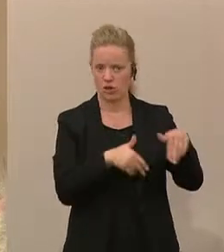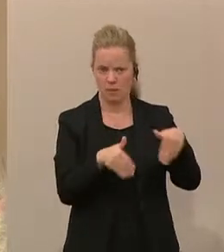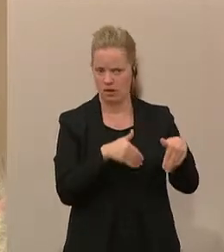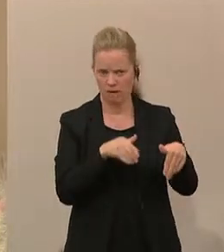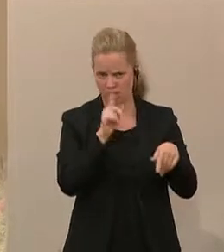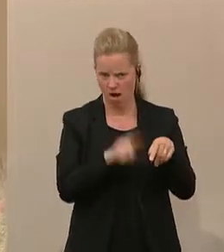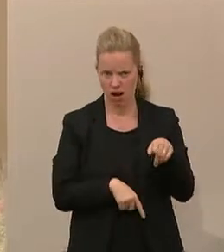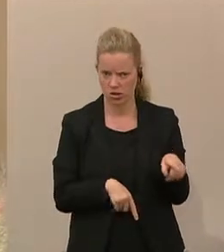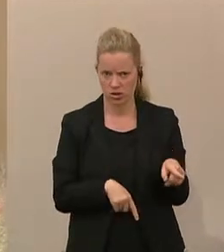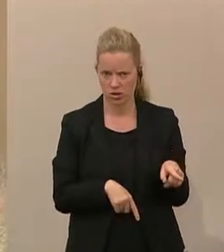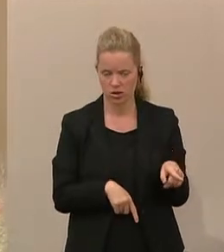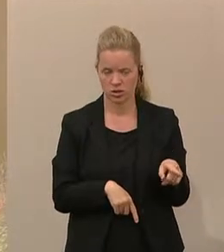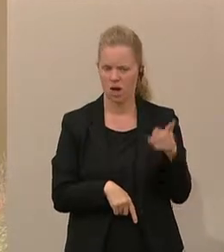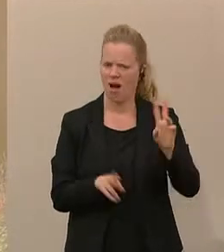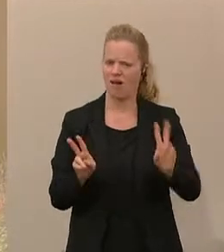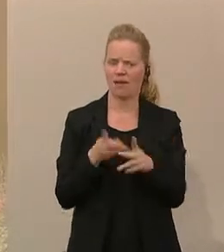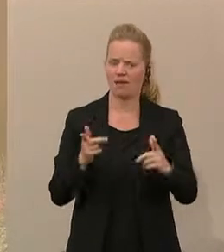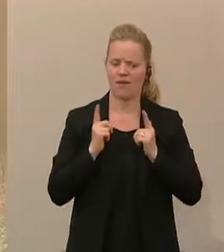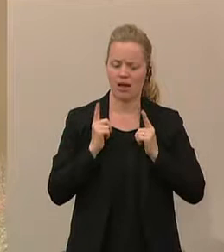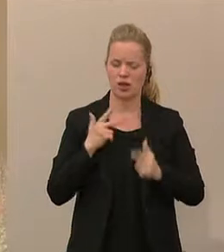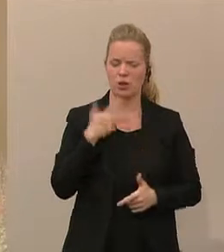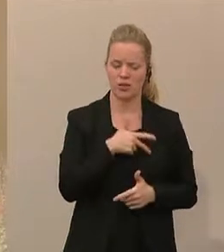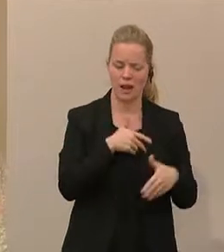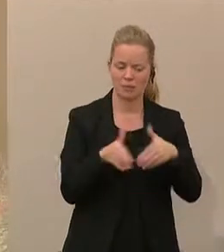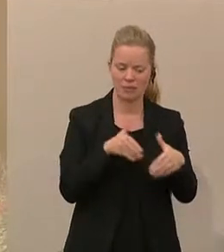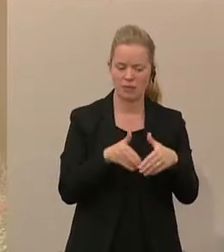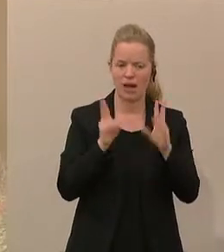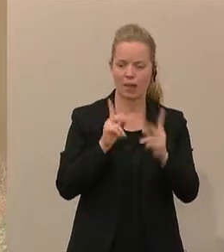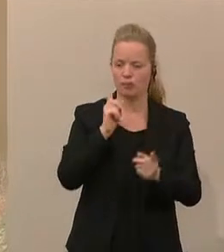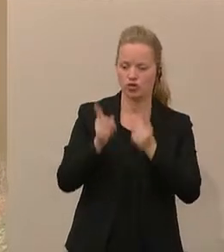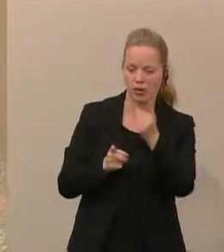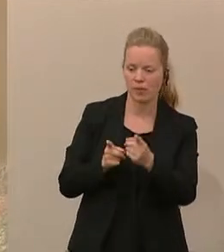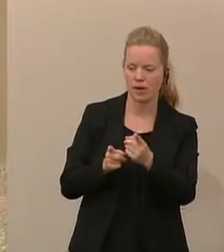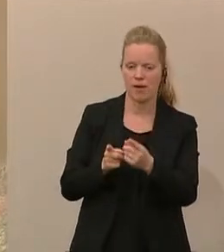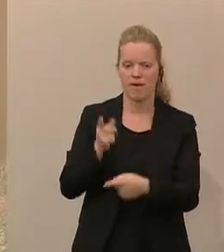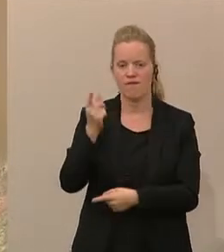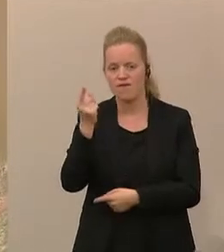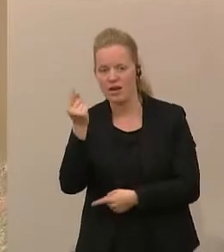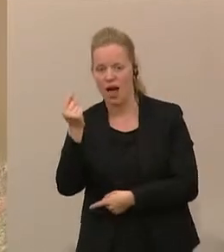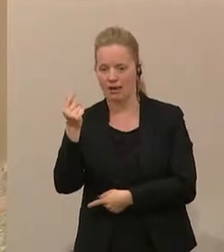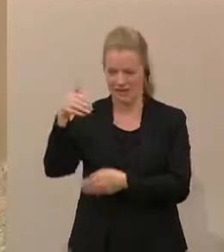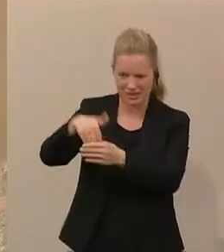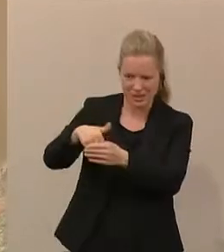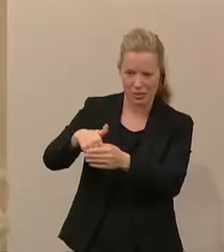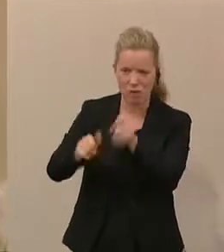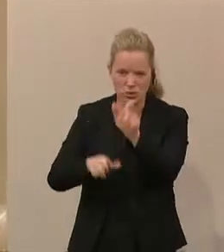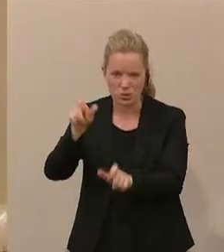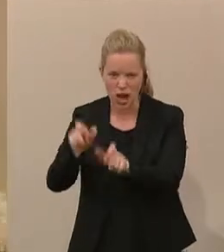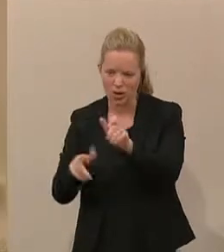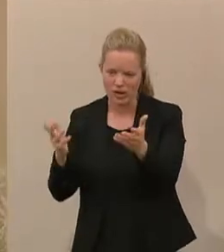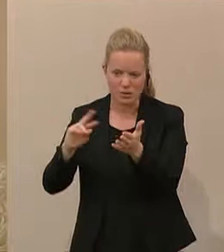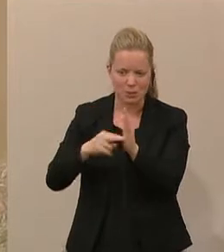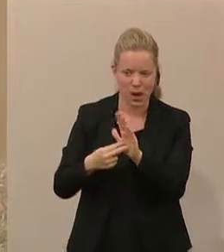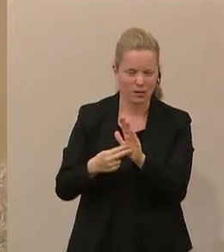Sie können doch nicht erwarten, dass eine Sozialministerin über den Personalstand Bescheid weiß und über die Pläne Bescheid weiß. Das ist doch vollkommen